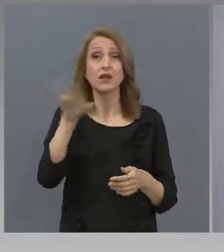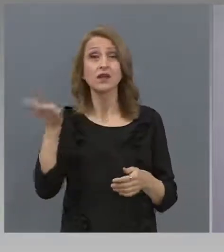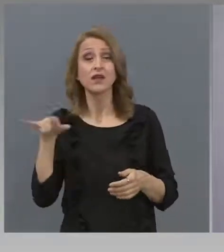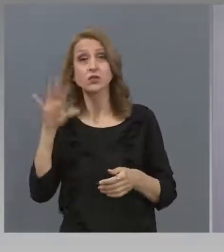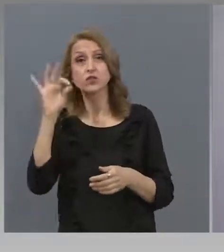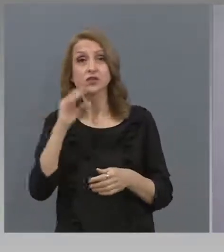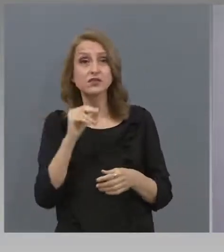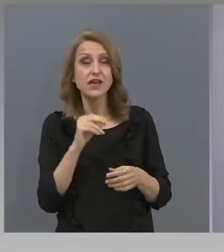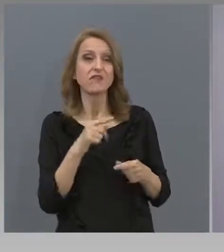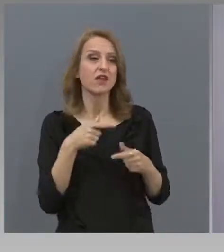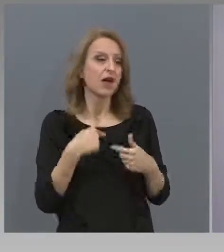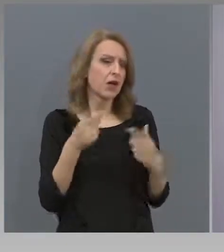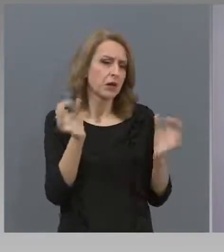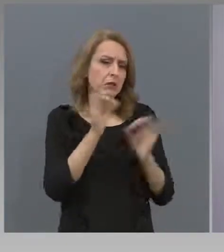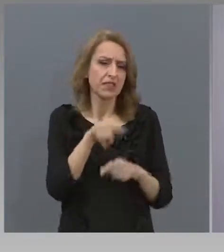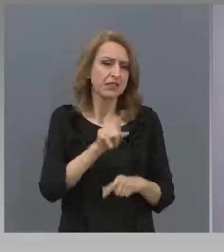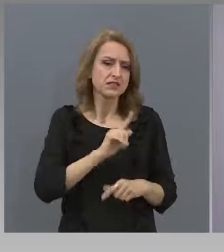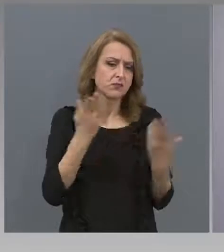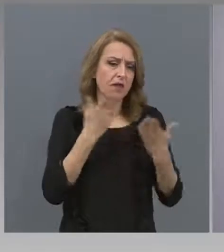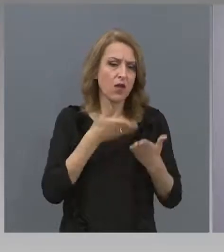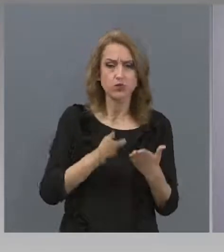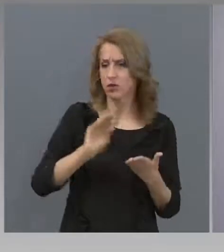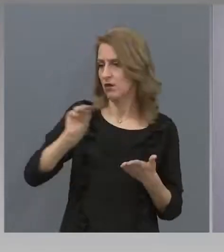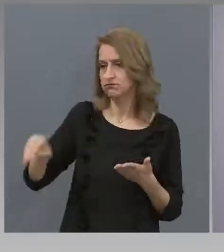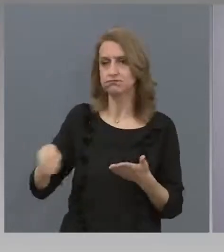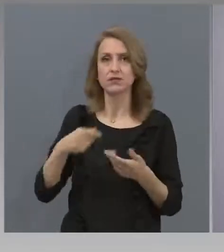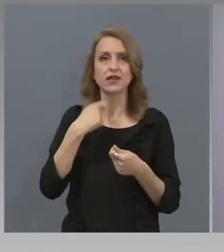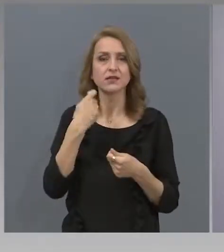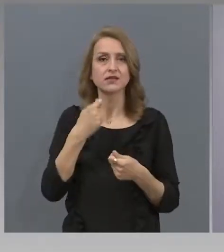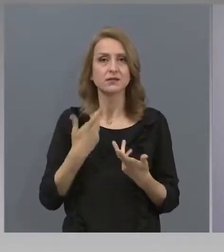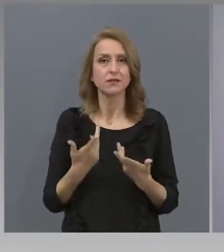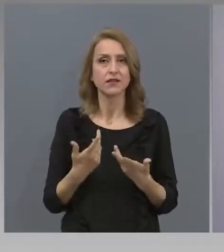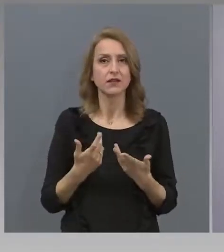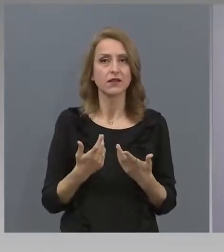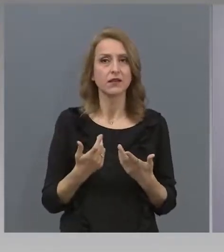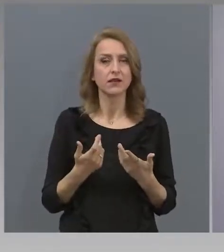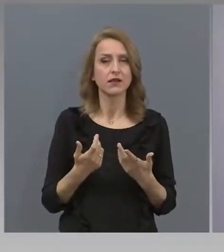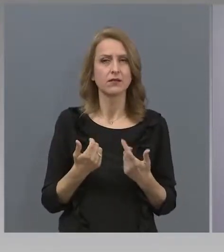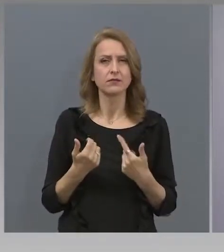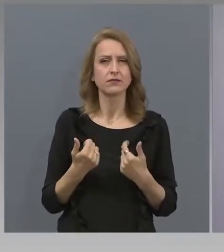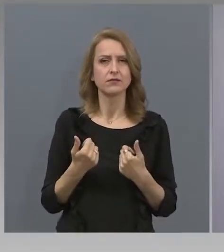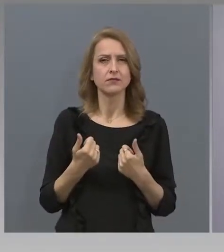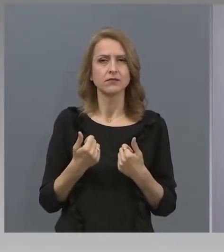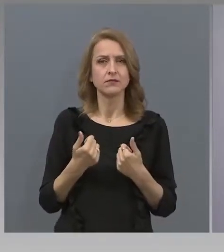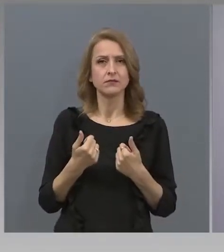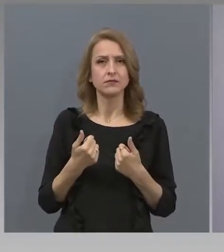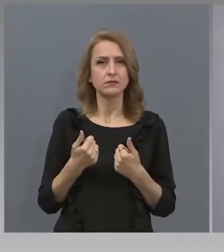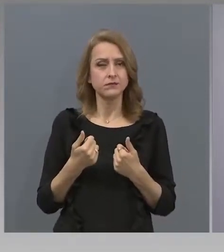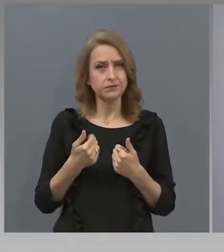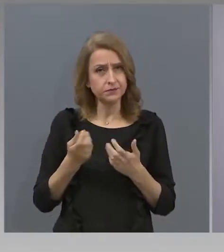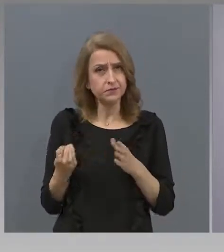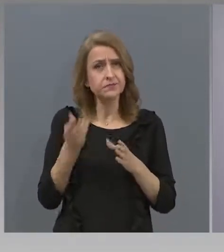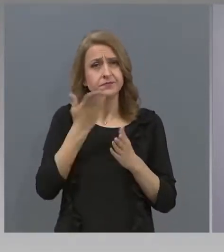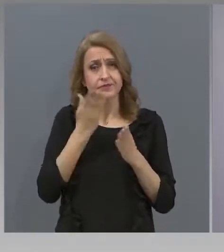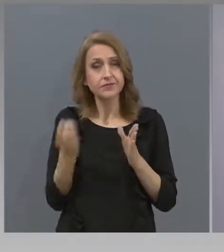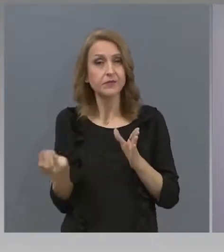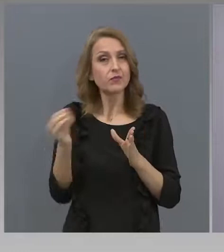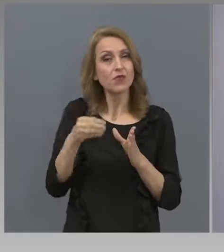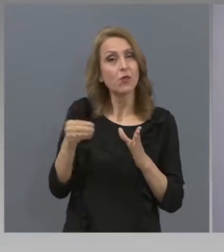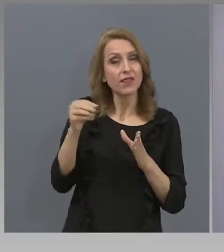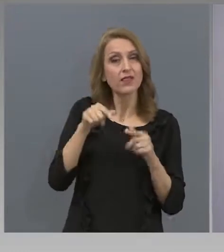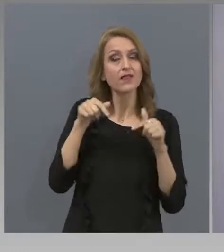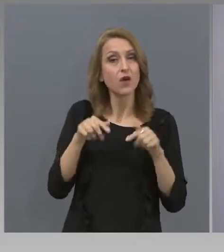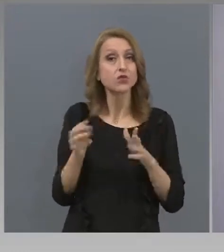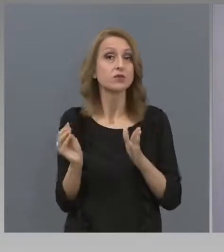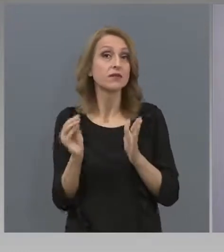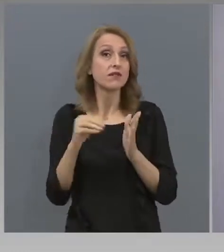че няма да е изучен, че ще има материал, който е изучен допълнение от този, който